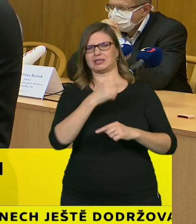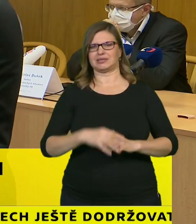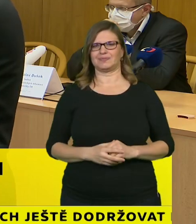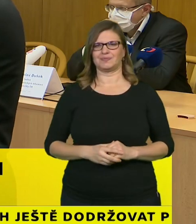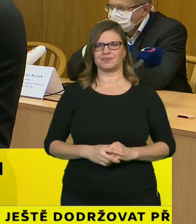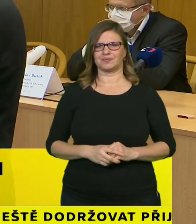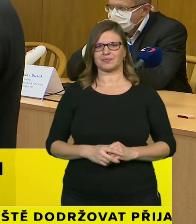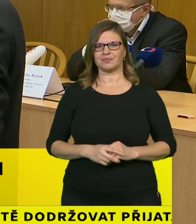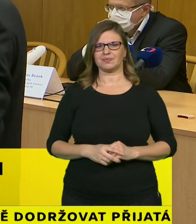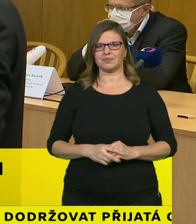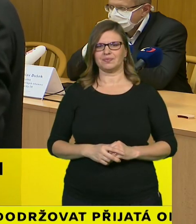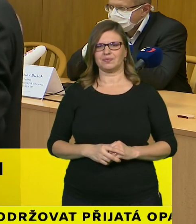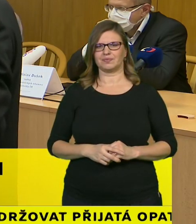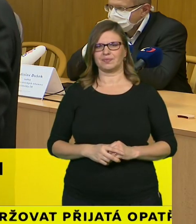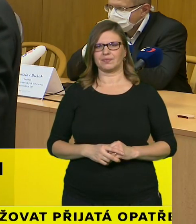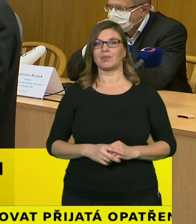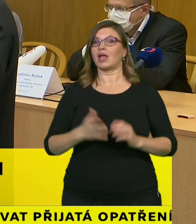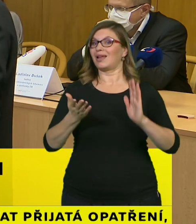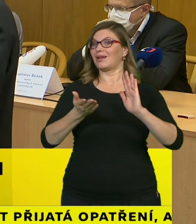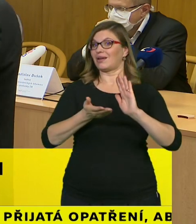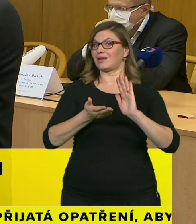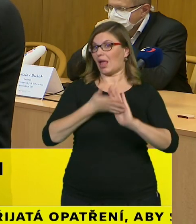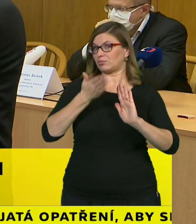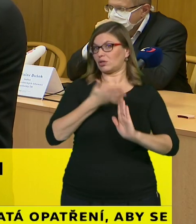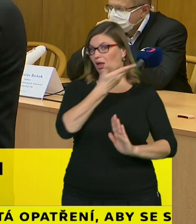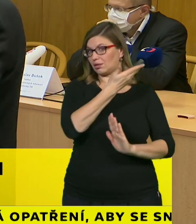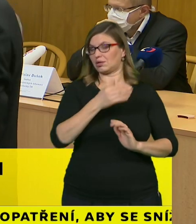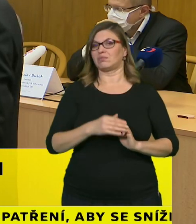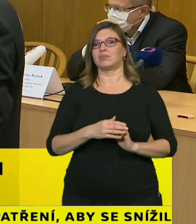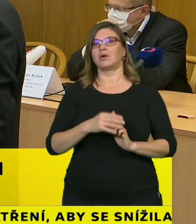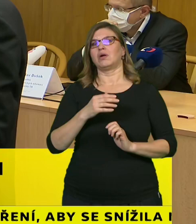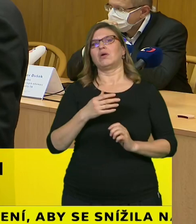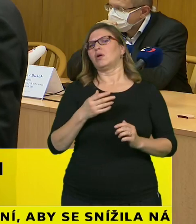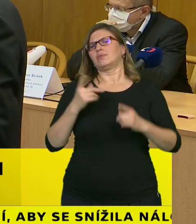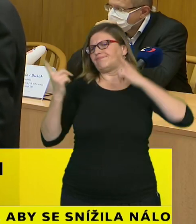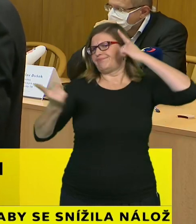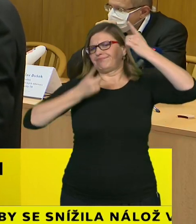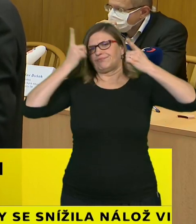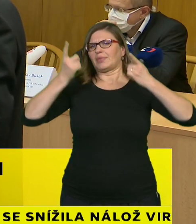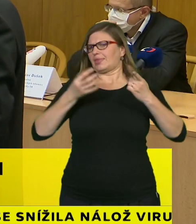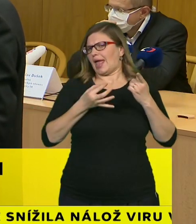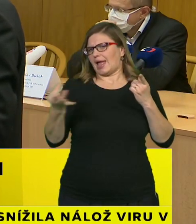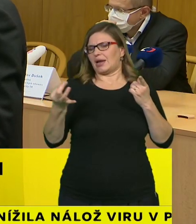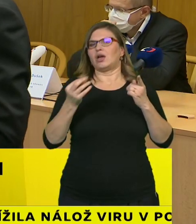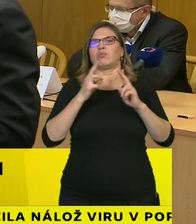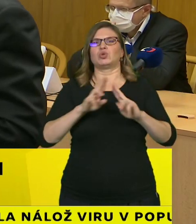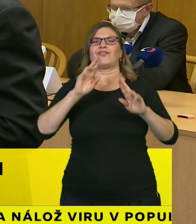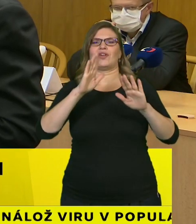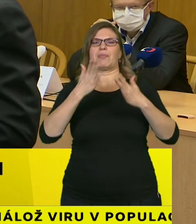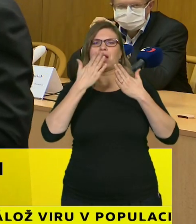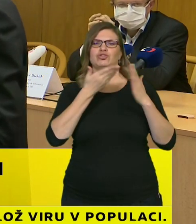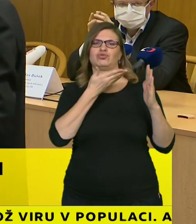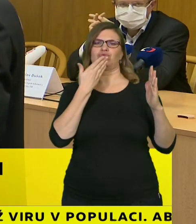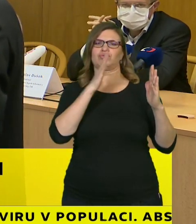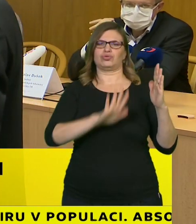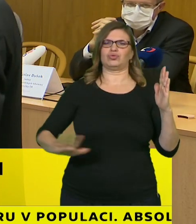Takhle může vypadat například v některých z dnů ten portál. Vidíte, že v tomto případě je třeba celá Česká republika